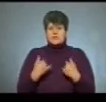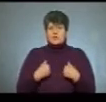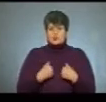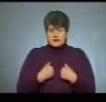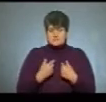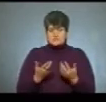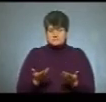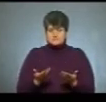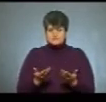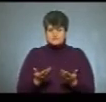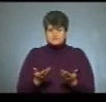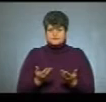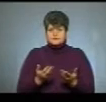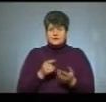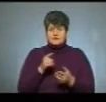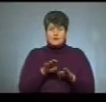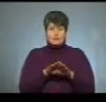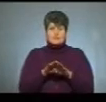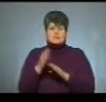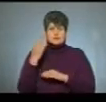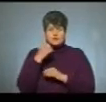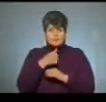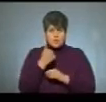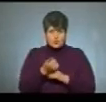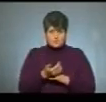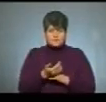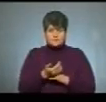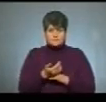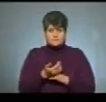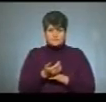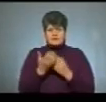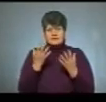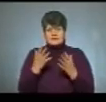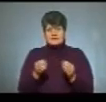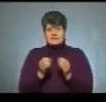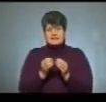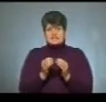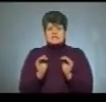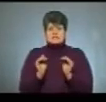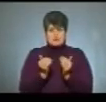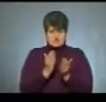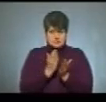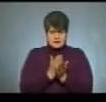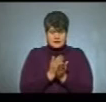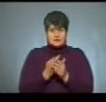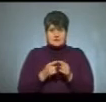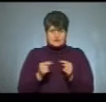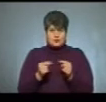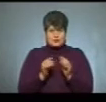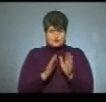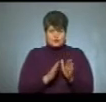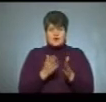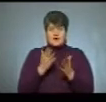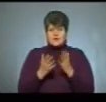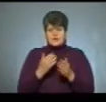вона порівнює з минулого року, днів на 10 зменшилася, це однозначно, але